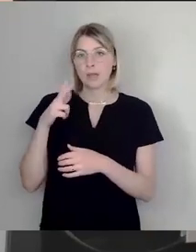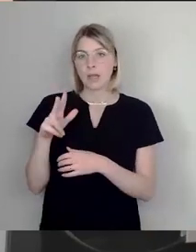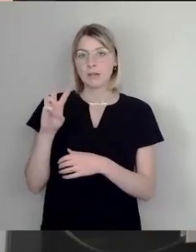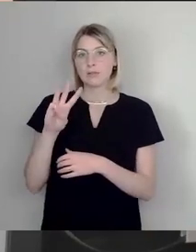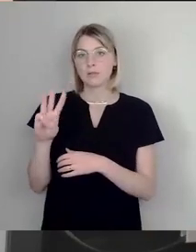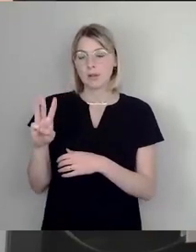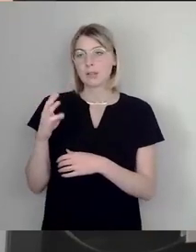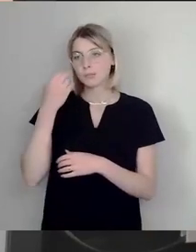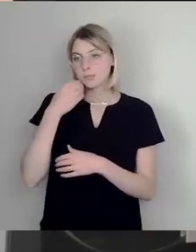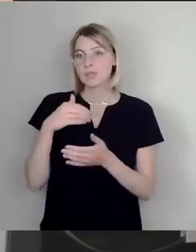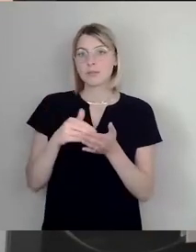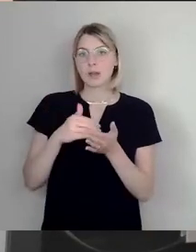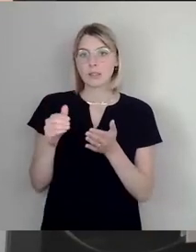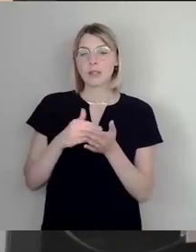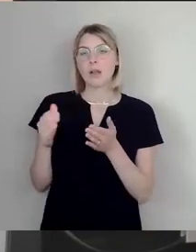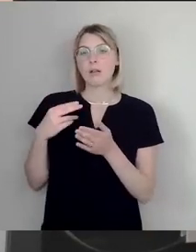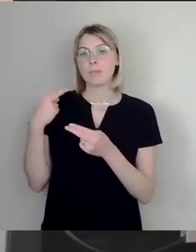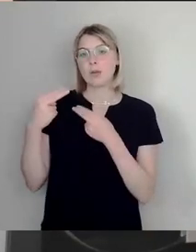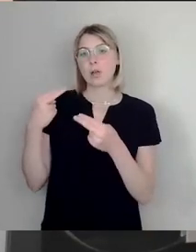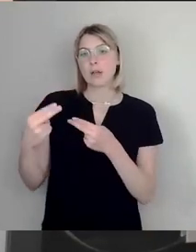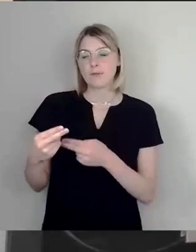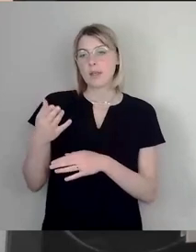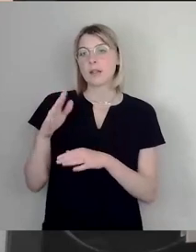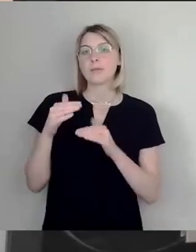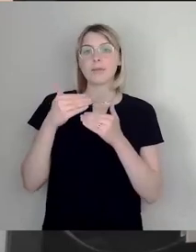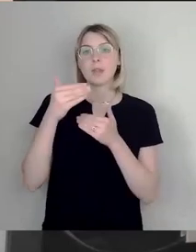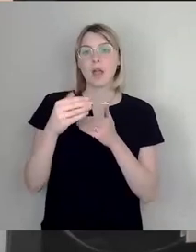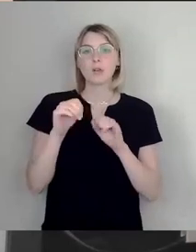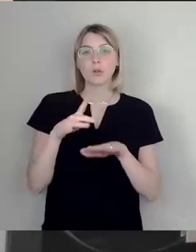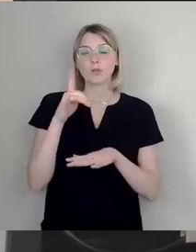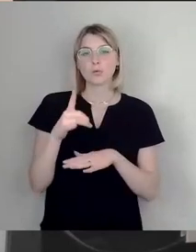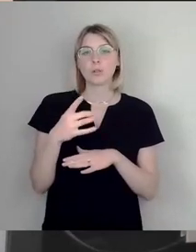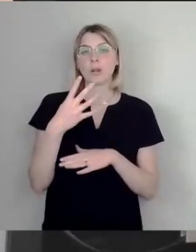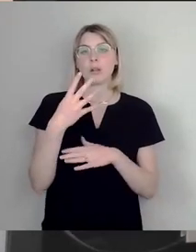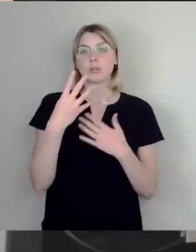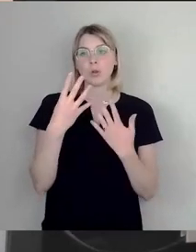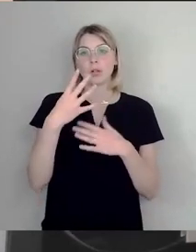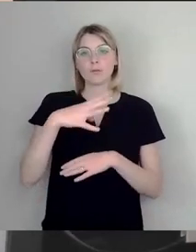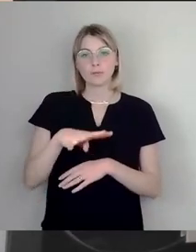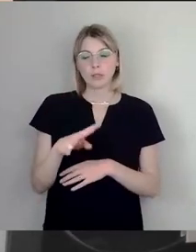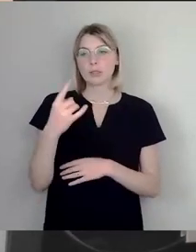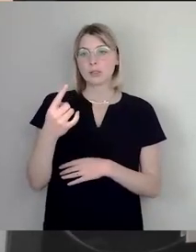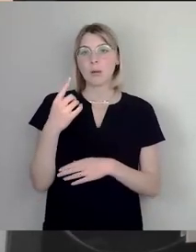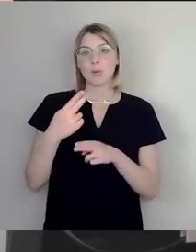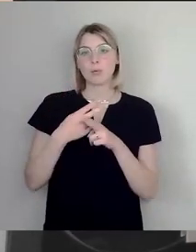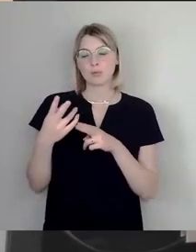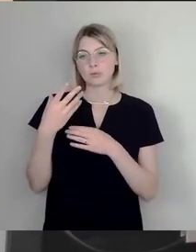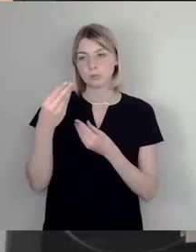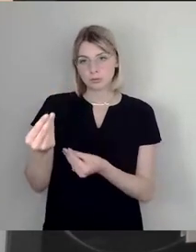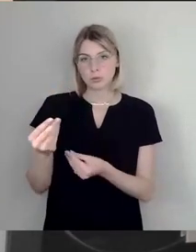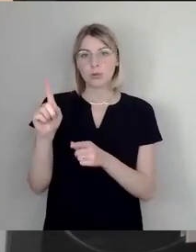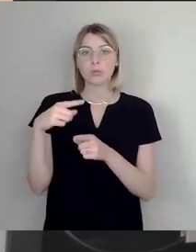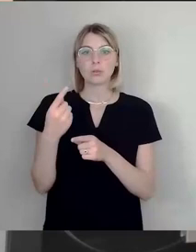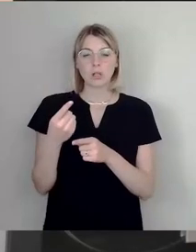Biografie nach 1949, wo sie nämlich eine Professur erhielt und ab 1964 dann